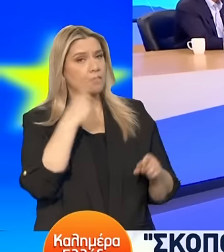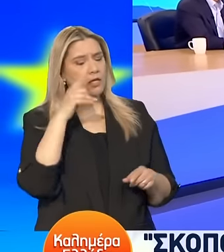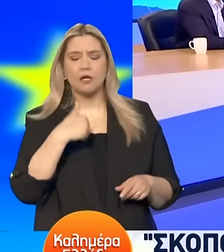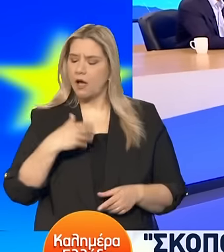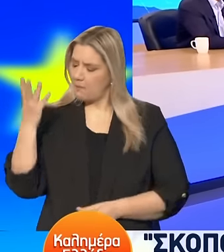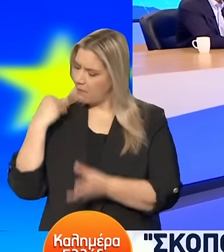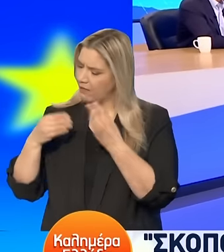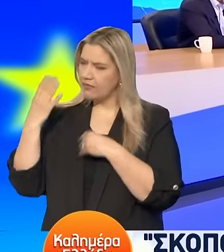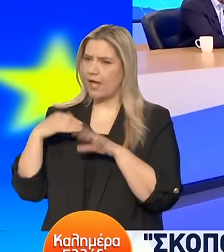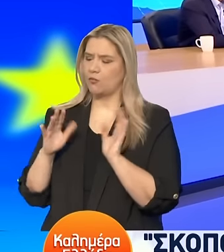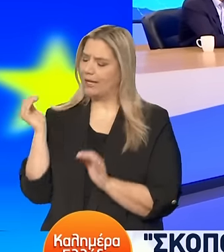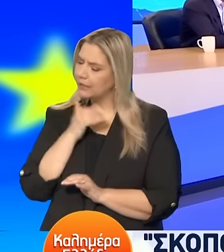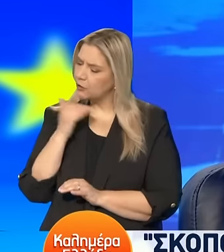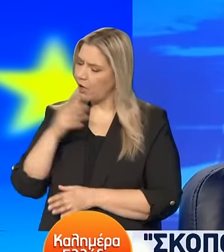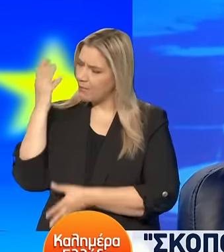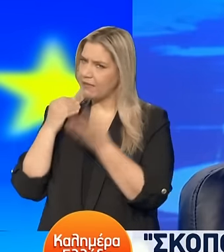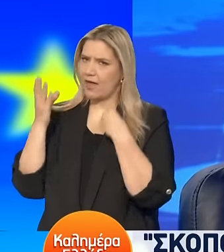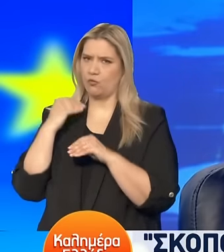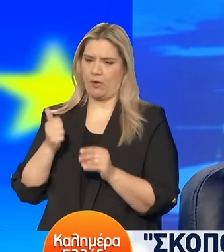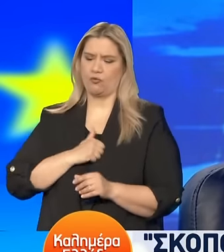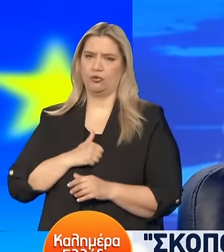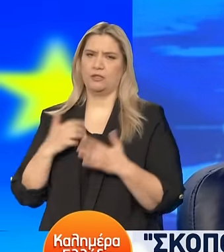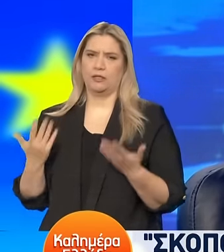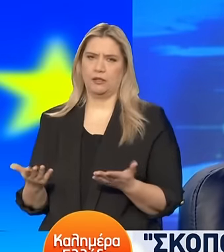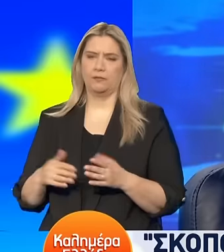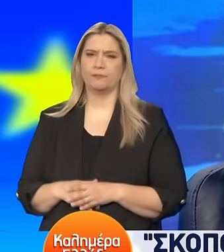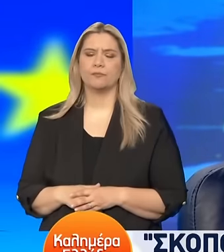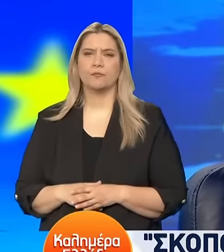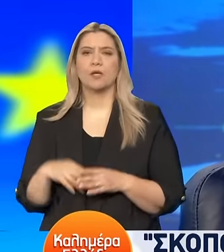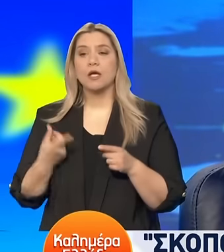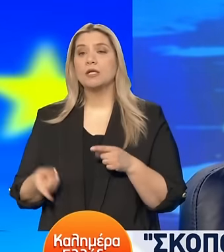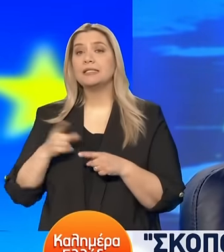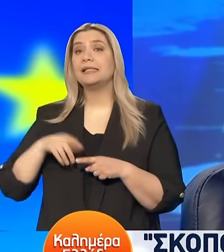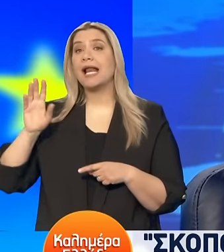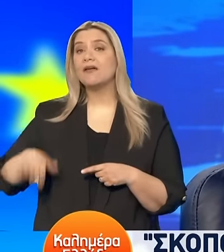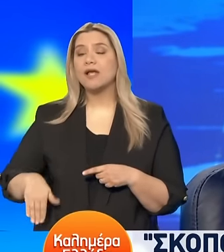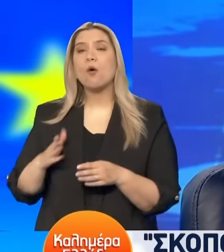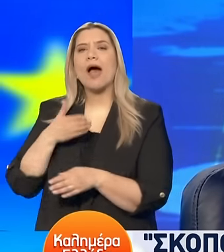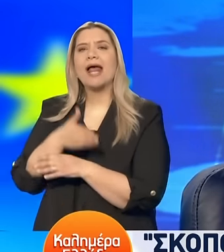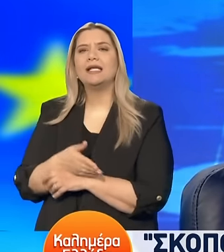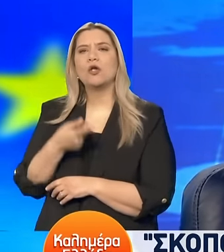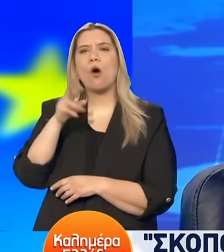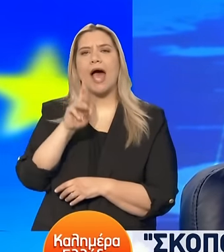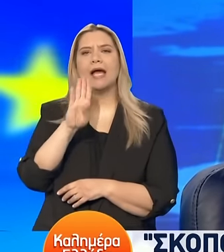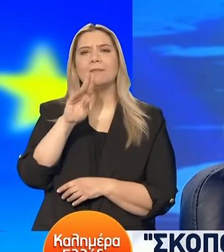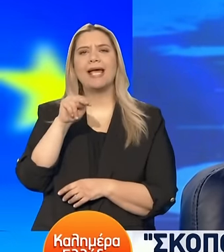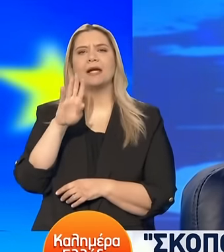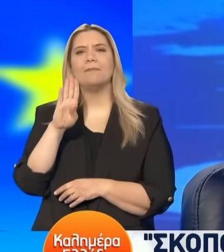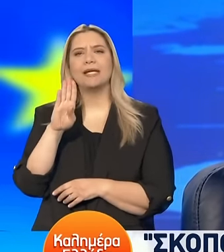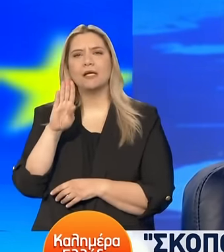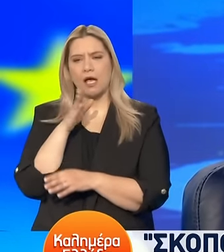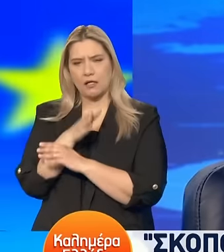σιγά Ή μάλλον γρήγορα γρήγορα θα έλεγα Και κάτι τελευταίο Airbnb Έχουμε ήδη κάνει κάποιες πρώτες